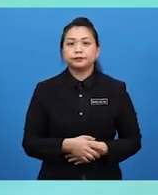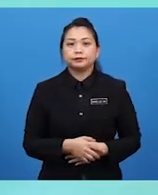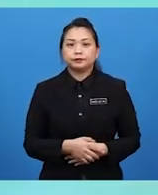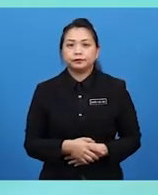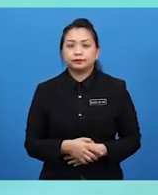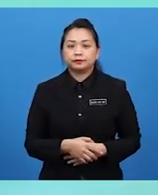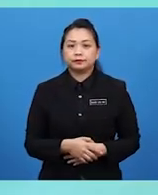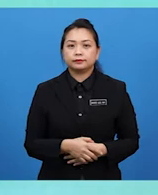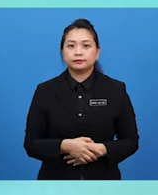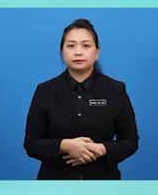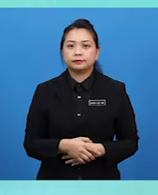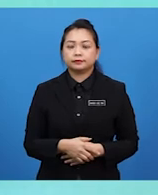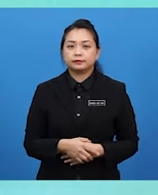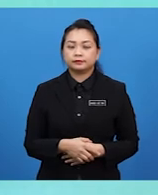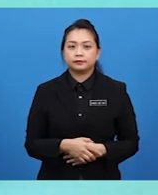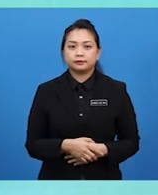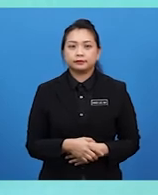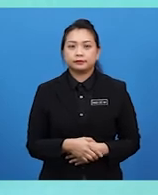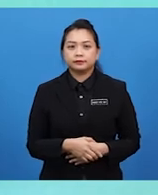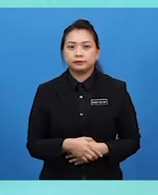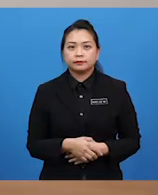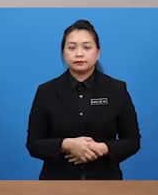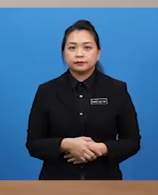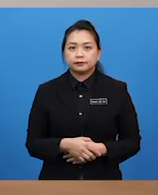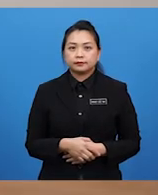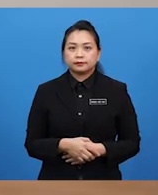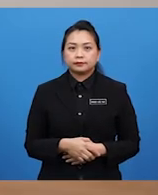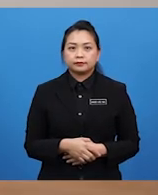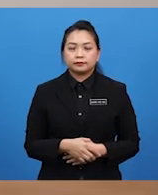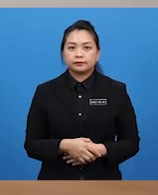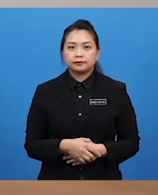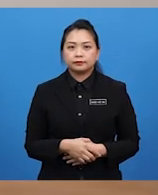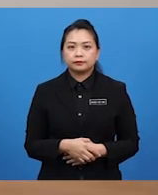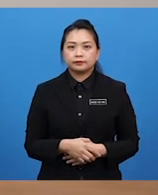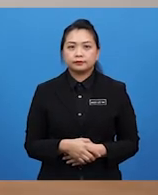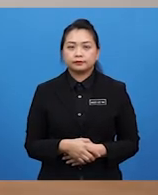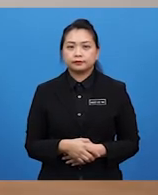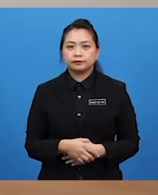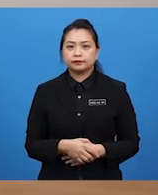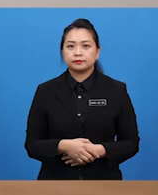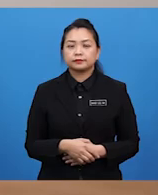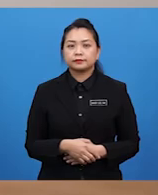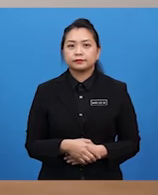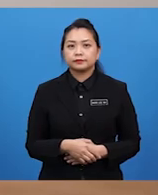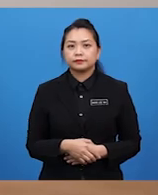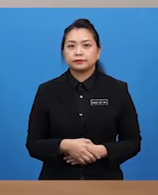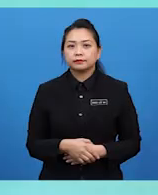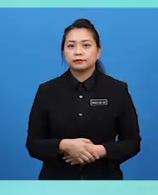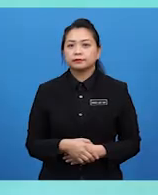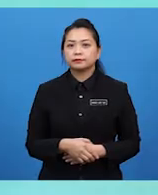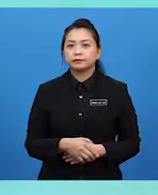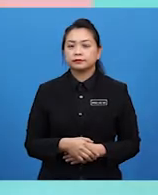Penaung? Ya, Cikgu Macam program kita ini mesti ada penaung juga kan? Ya. Daripada kebangsaan pendidikan Malaysia lah. Ya, betul Cikgu Doys.